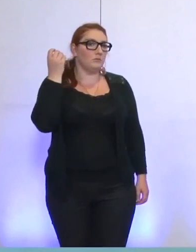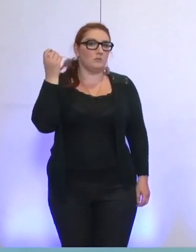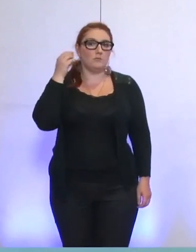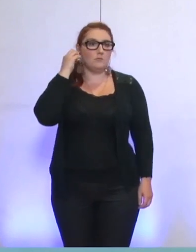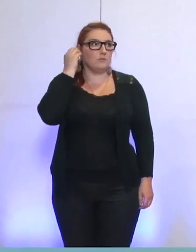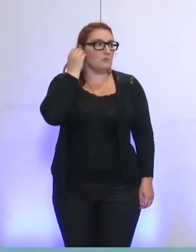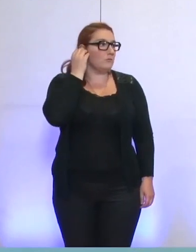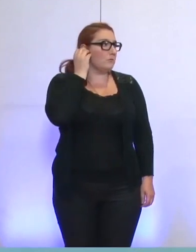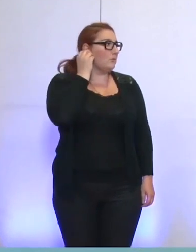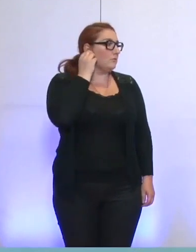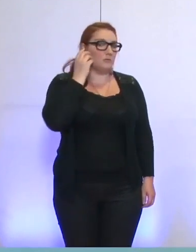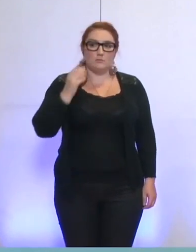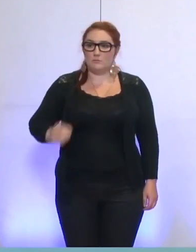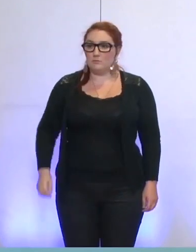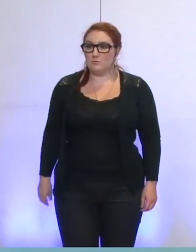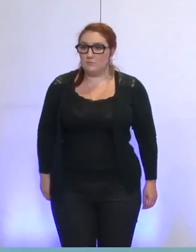Merci.